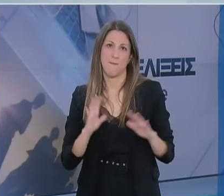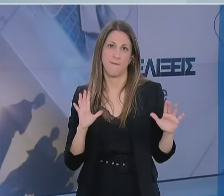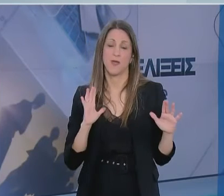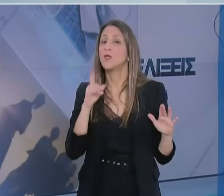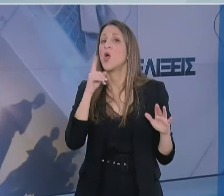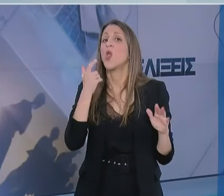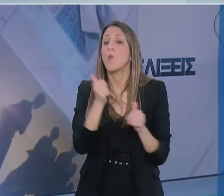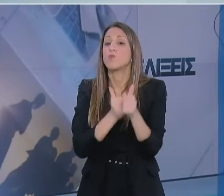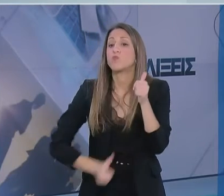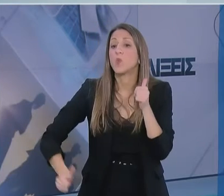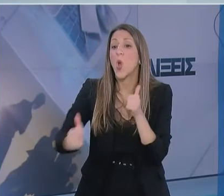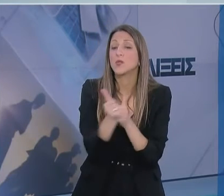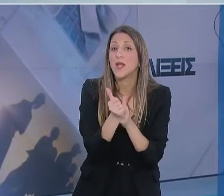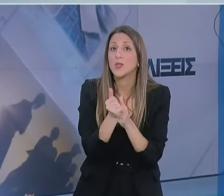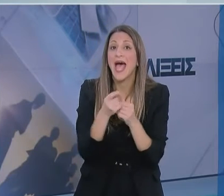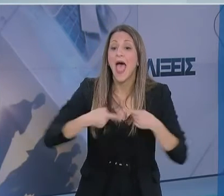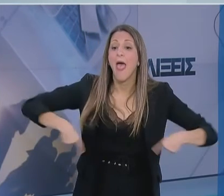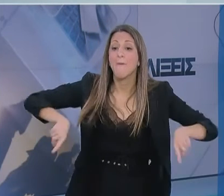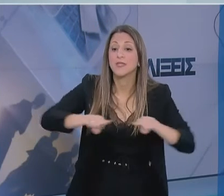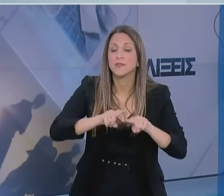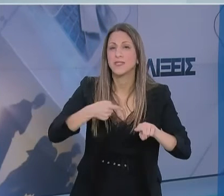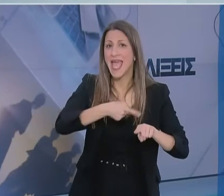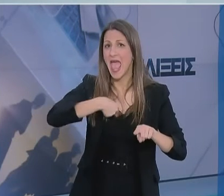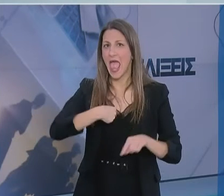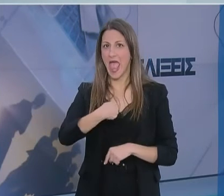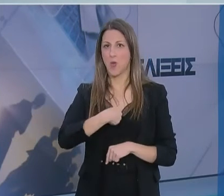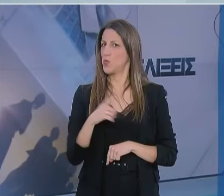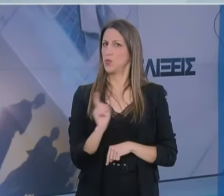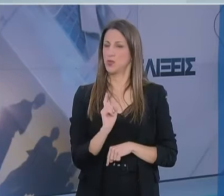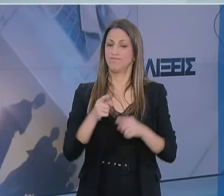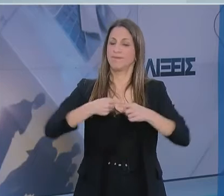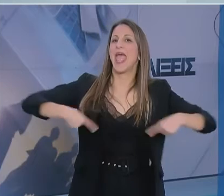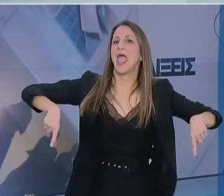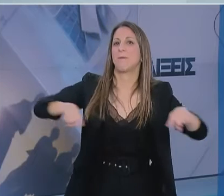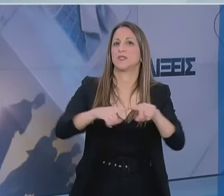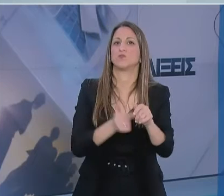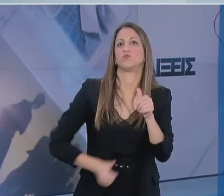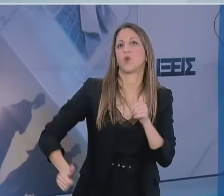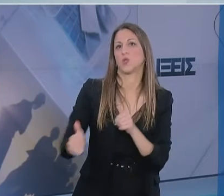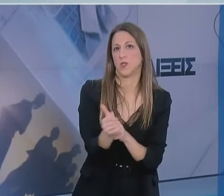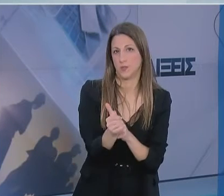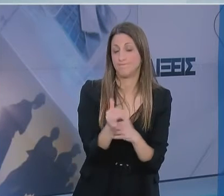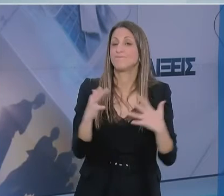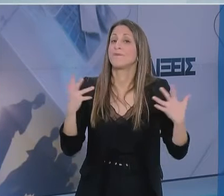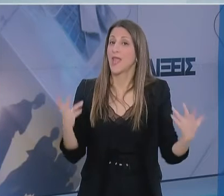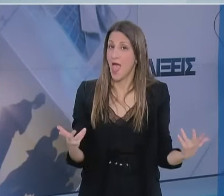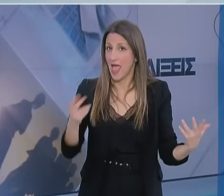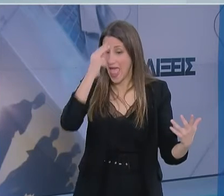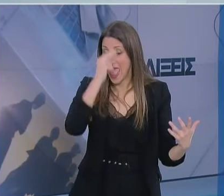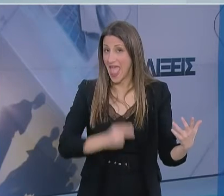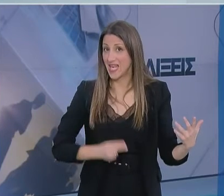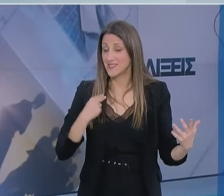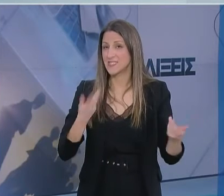το εγώ. Η ατομική προσευχή δεν προβλέπεται στους κατεξαίρες συλλόγους μετακίνησης άρα οι εκκλησίες είναι κλειστές για το κοινό.